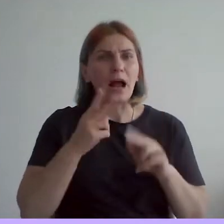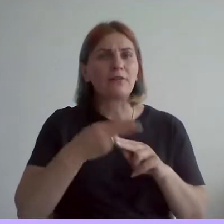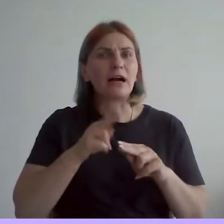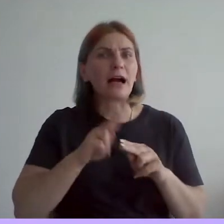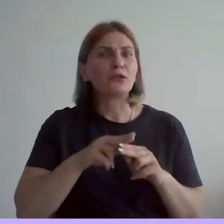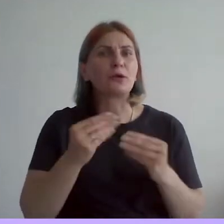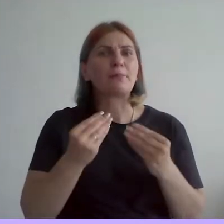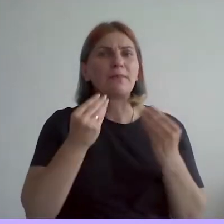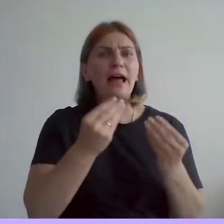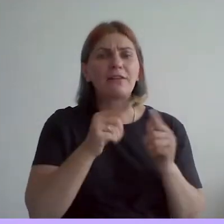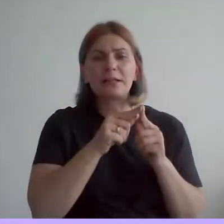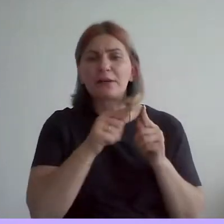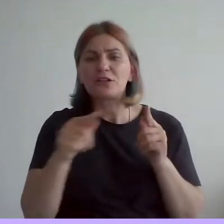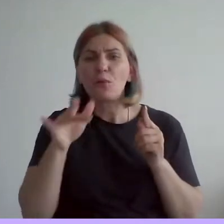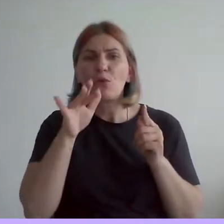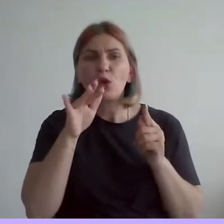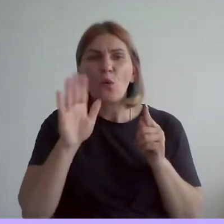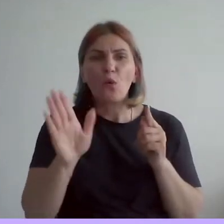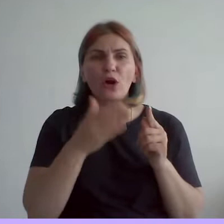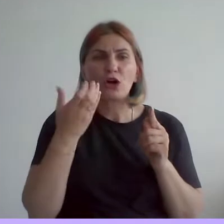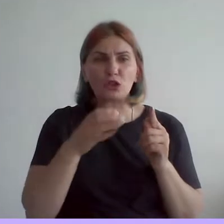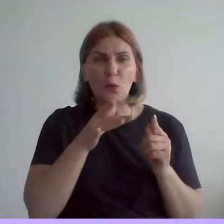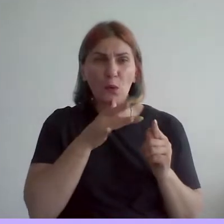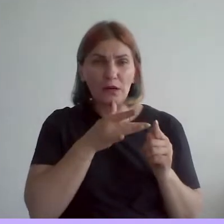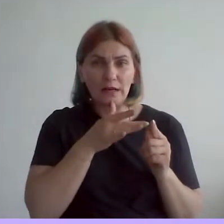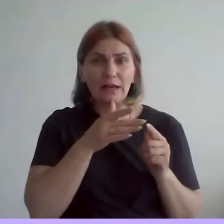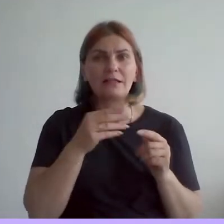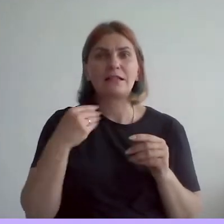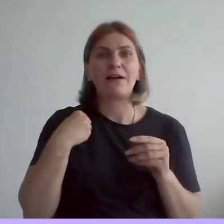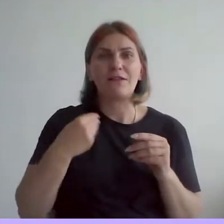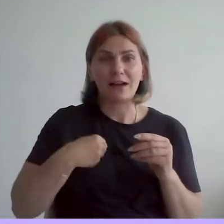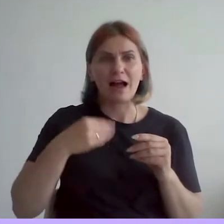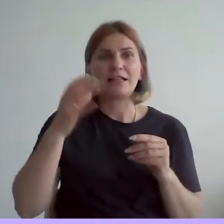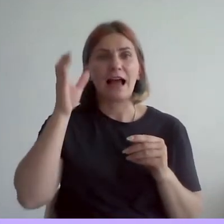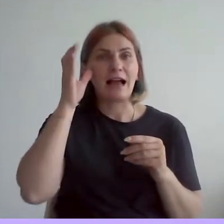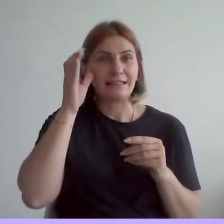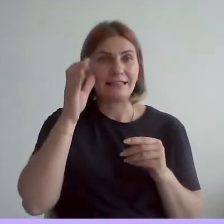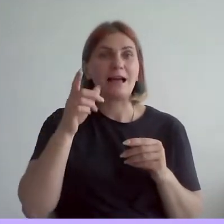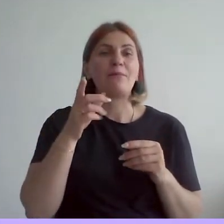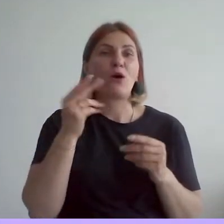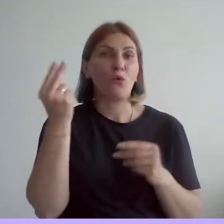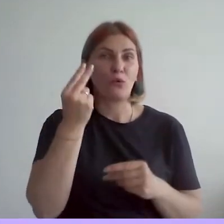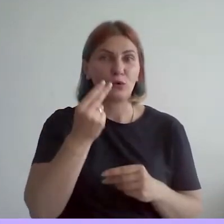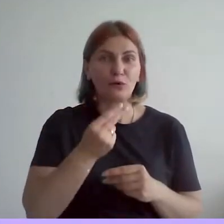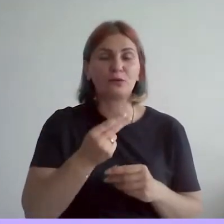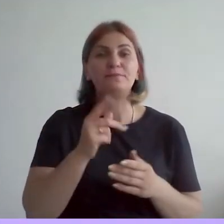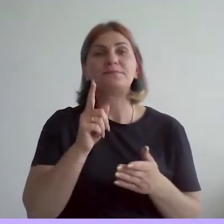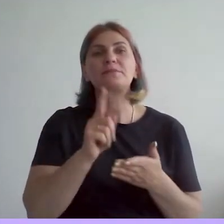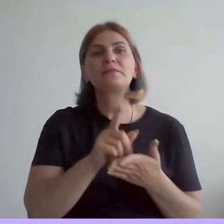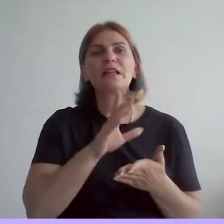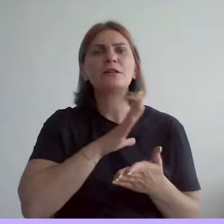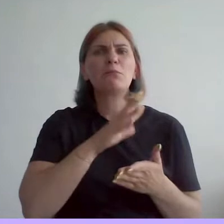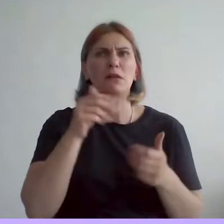протяжении уже многих столетий даже во Франции, задавала местная академия художеств. По определенным догматам должны были написаны быть